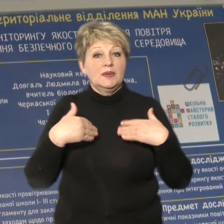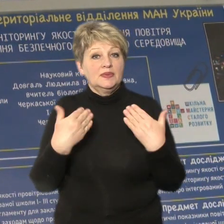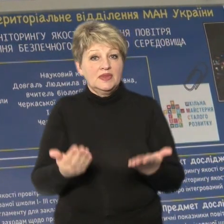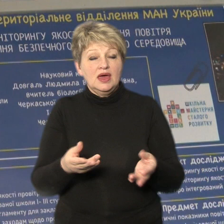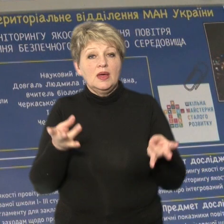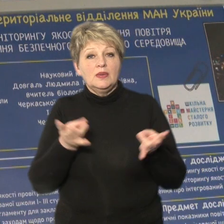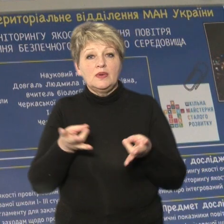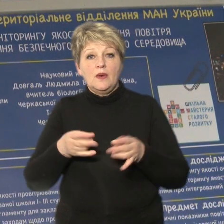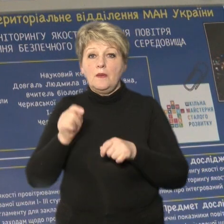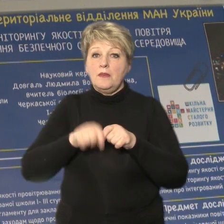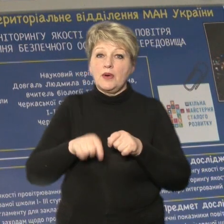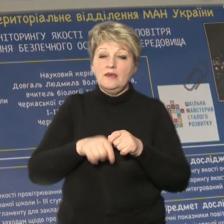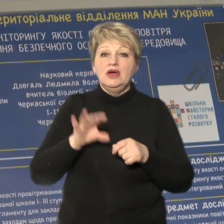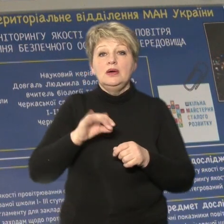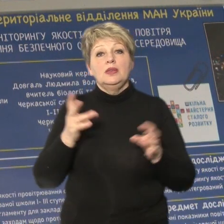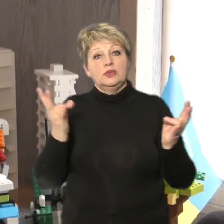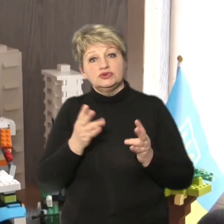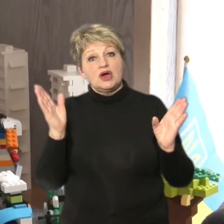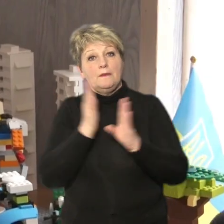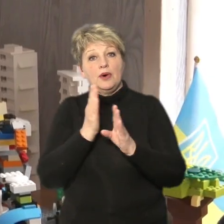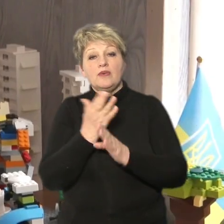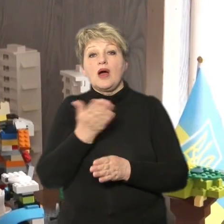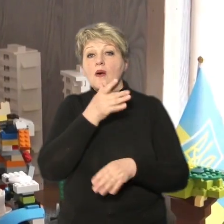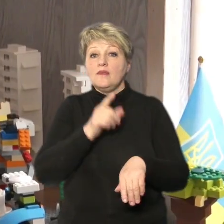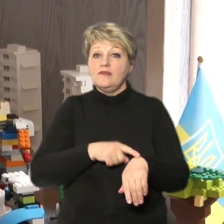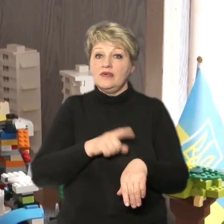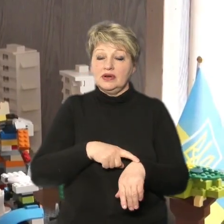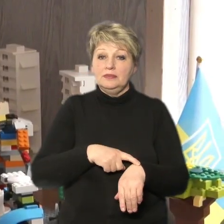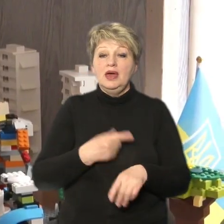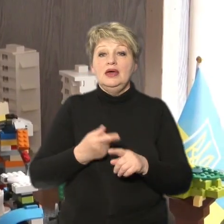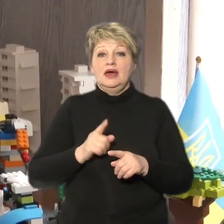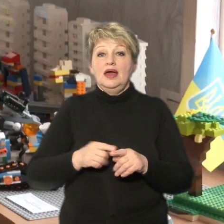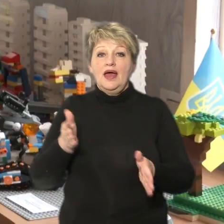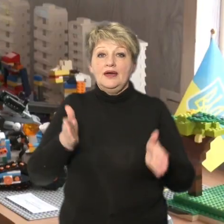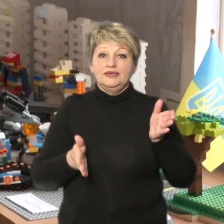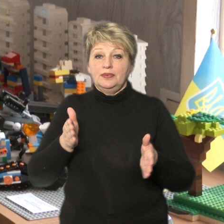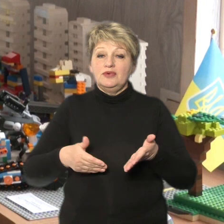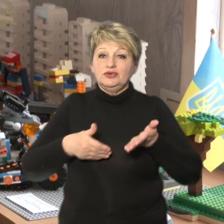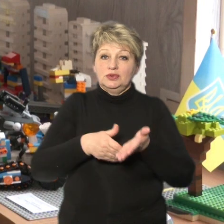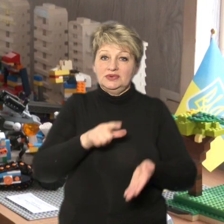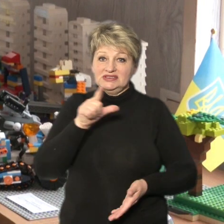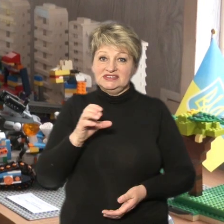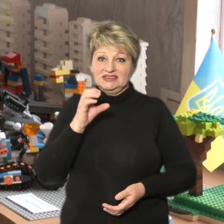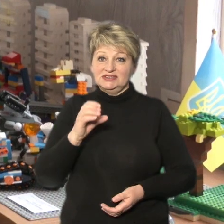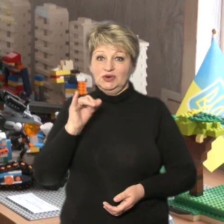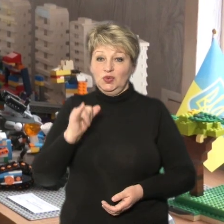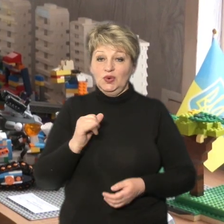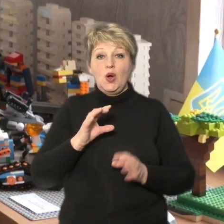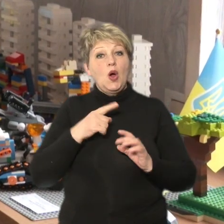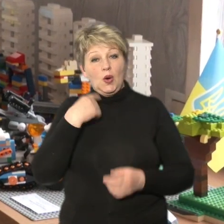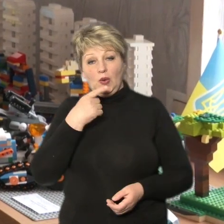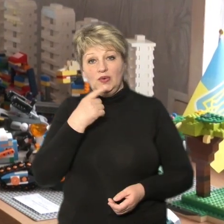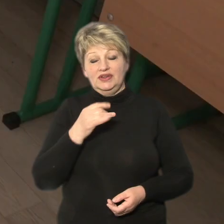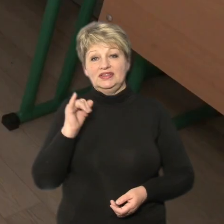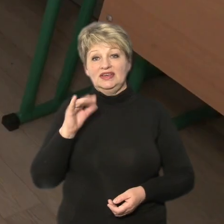необхідне провітрювання чи ні, на який період часу. Цей проєкт називається роботи-помічники ЗСУ. Говорить учень 9-ї гімназії Іван